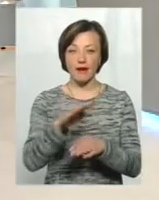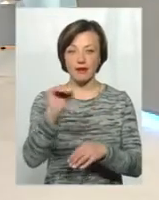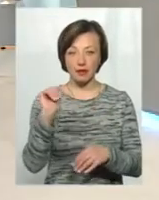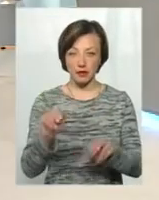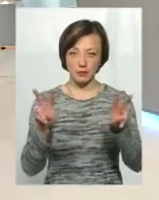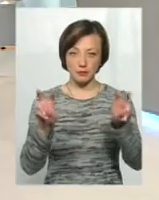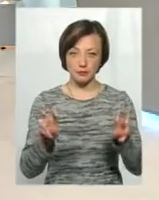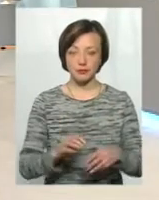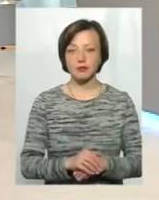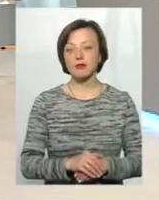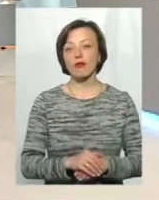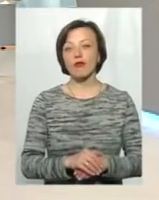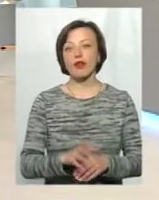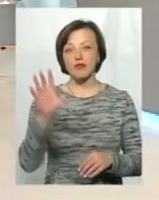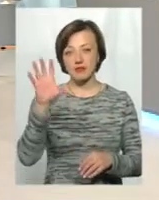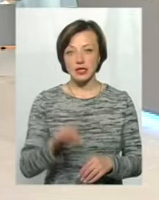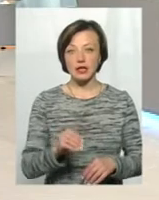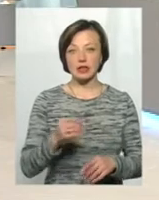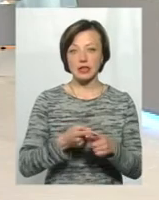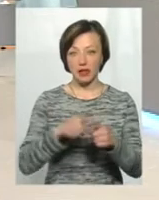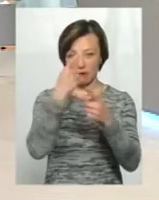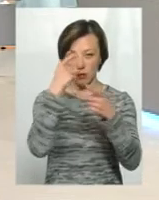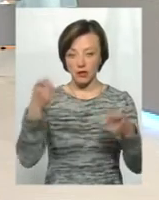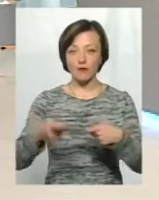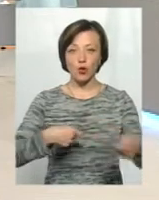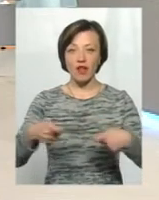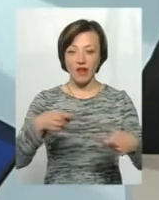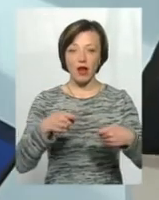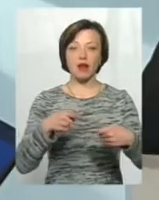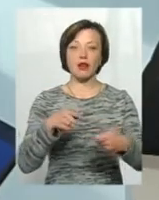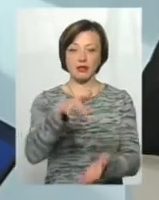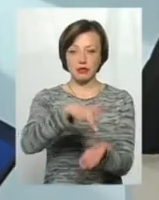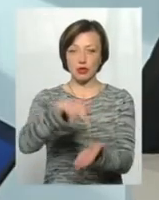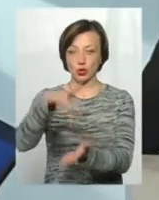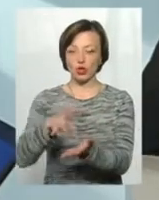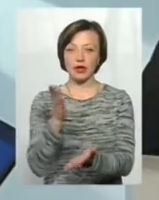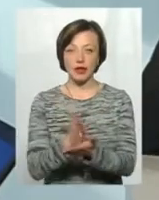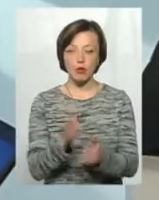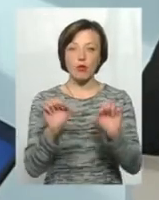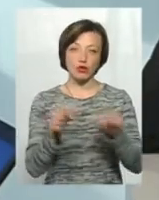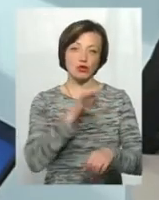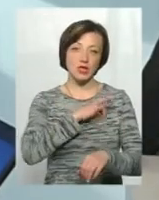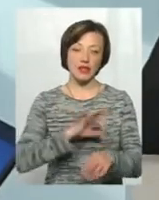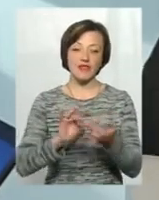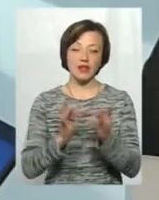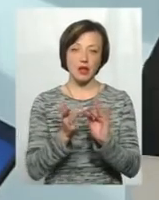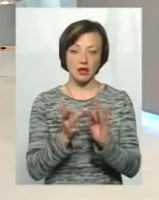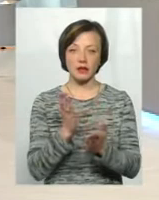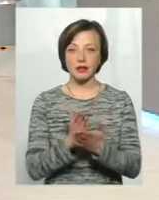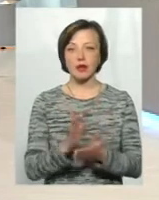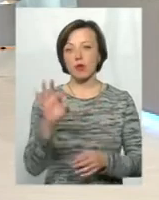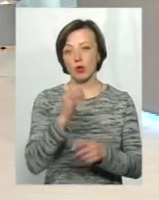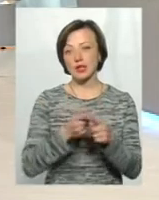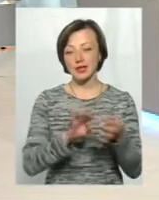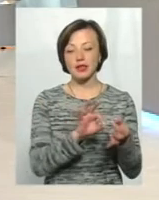компенсацію. Ця інформація є в торговельних точках. Так само можна скористатися цим лімітом і в інтернеті. Є спеціальний ресурс. Власне, про це